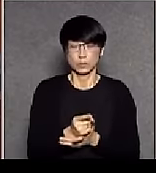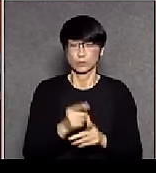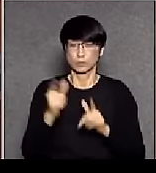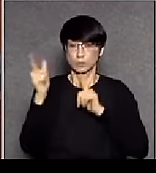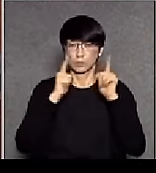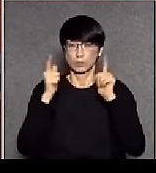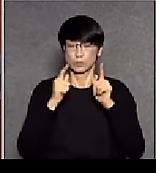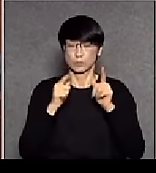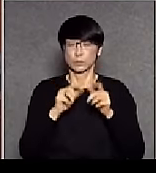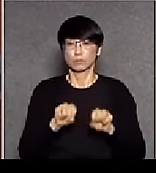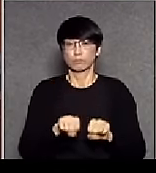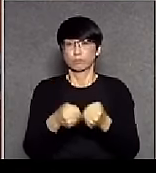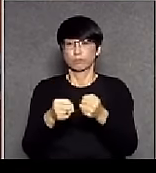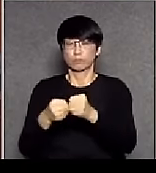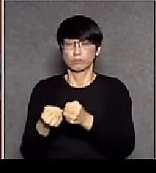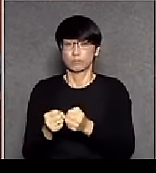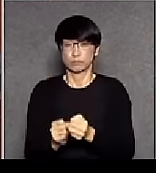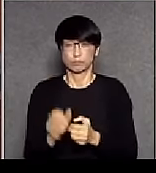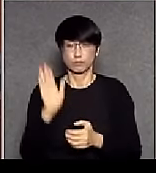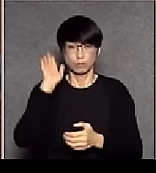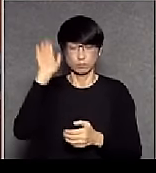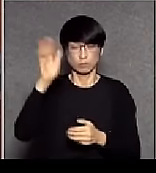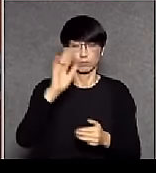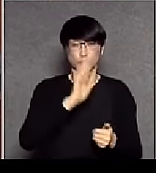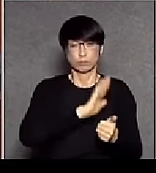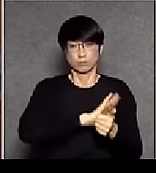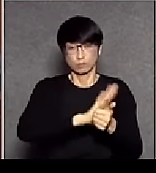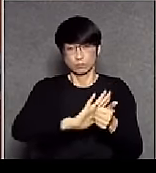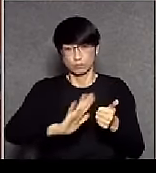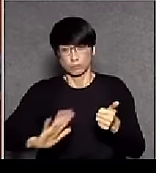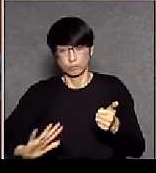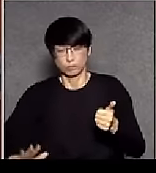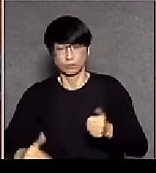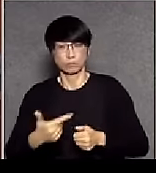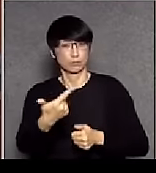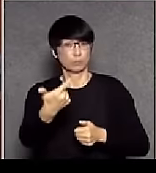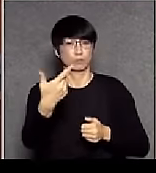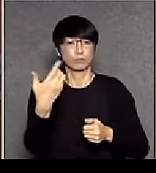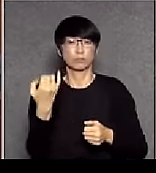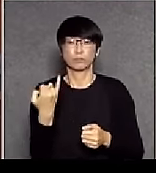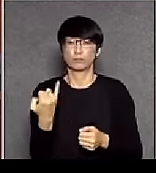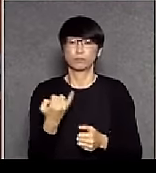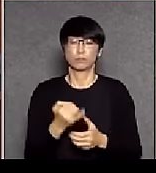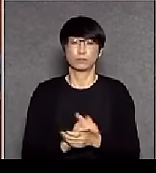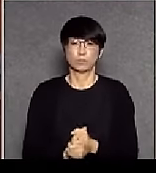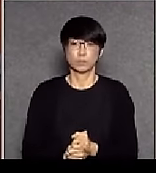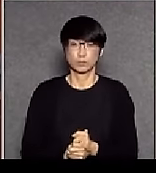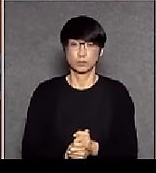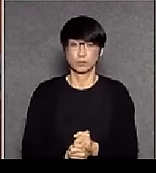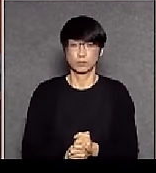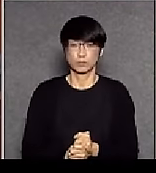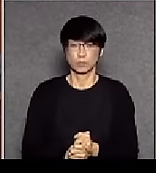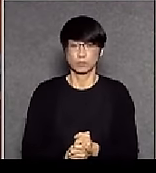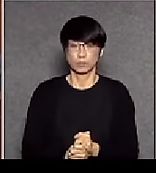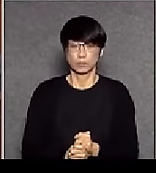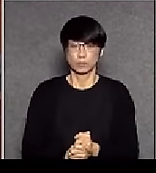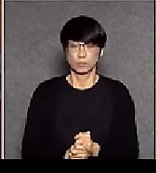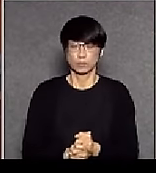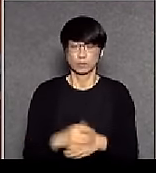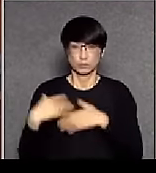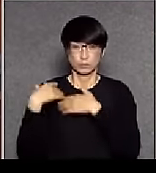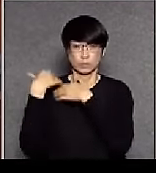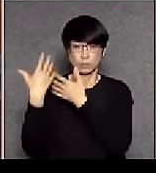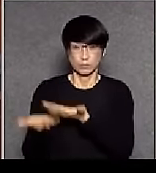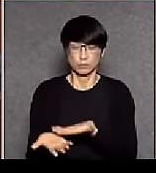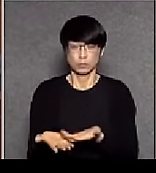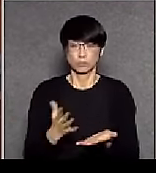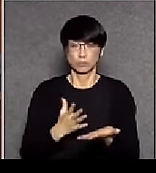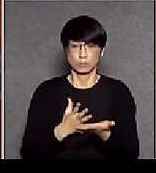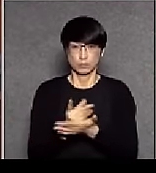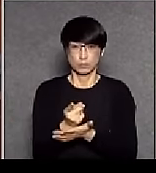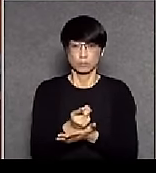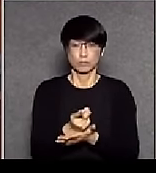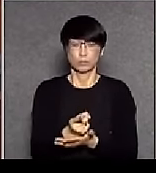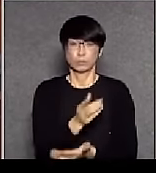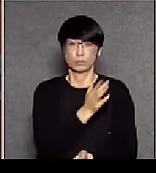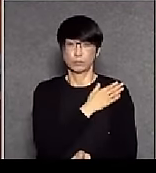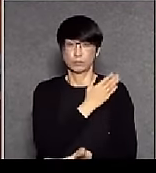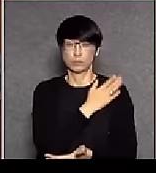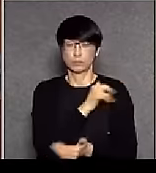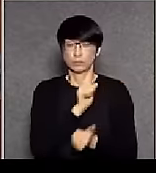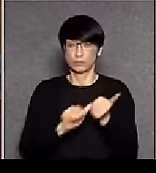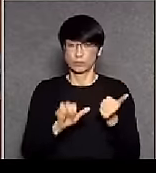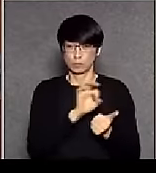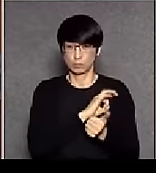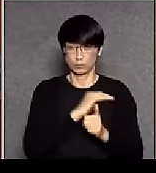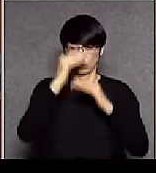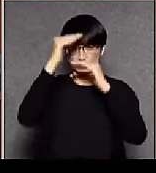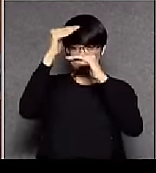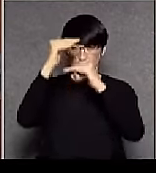後遺症所以我堅決反對是副委員一個專門委員會按整整個程序